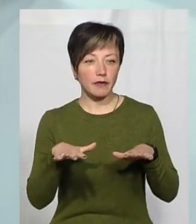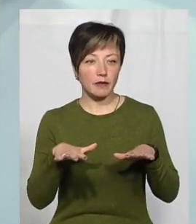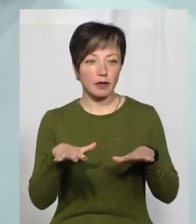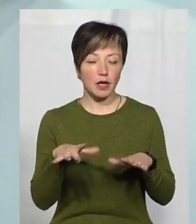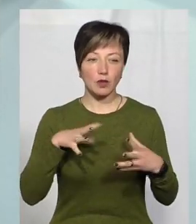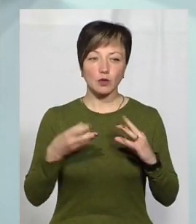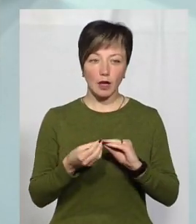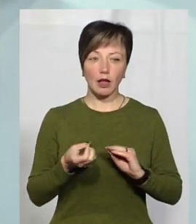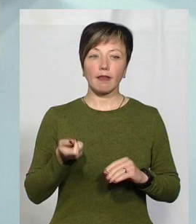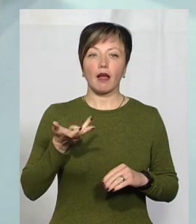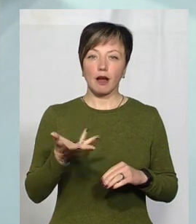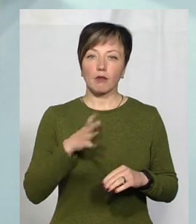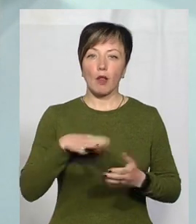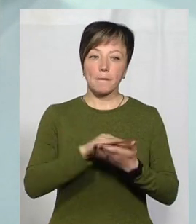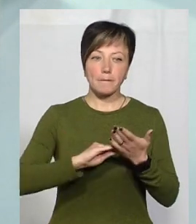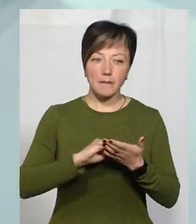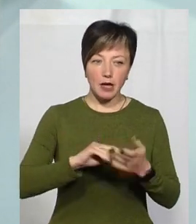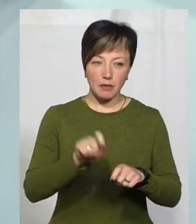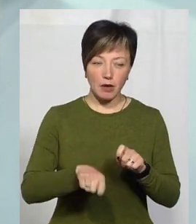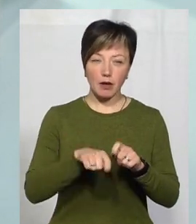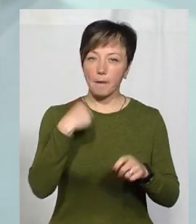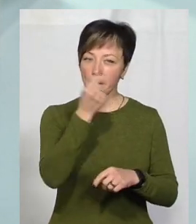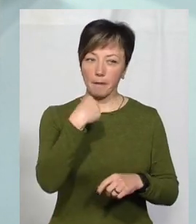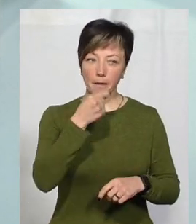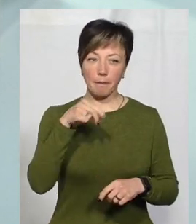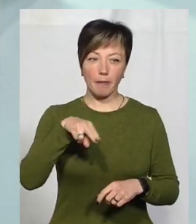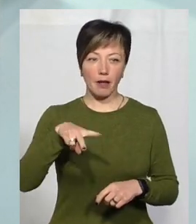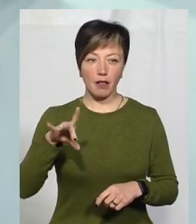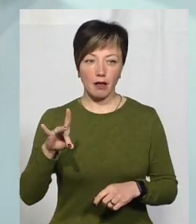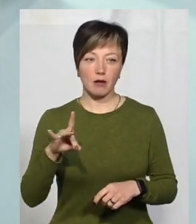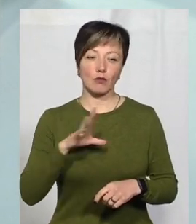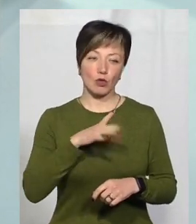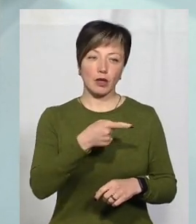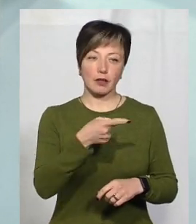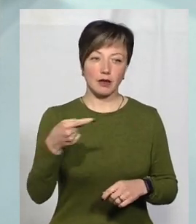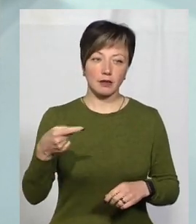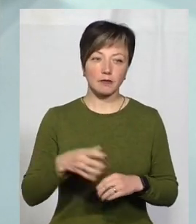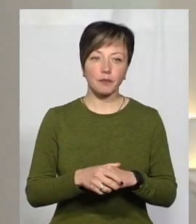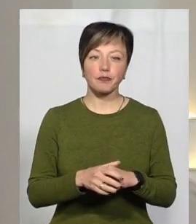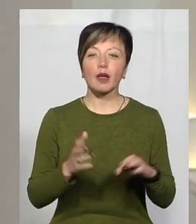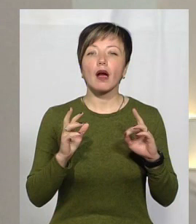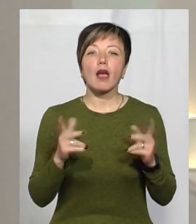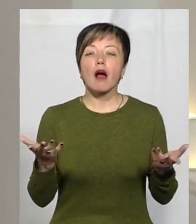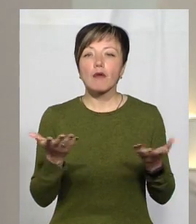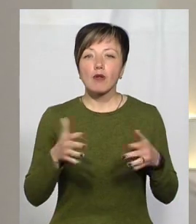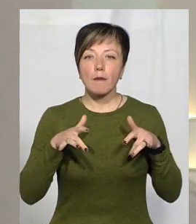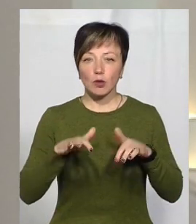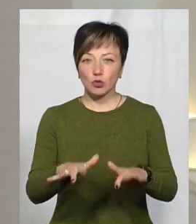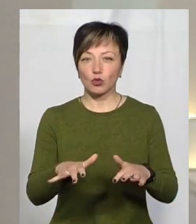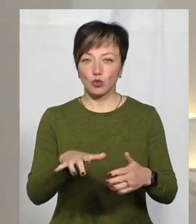декілька. Перепровірялися вони ПЛР. Результати були негативні. А яка була процедура,